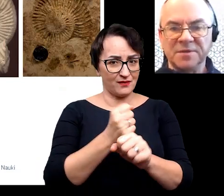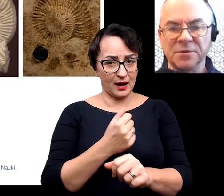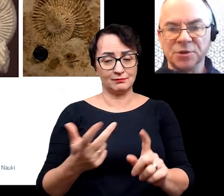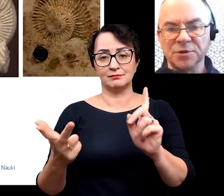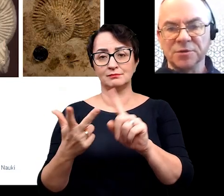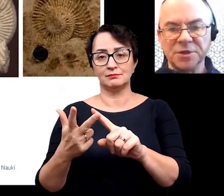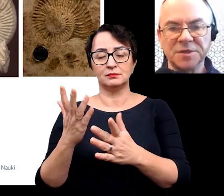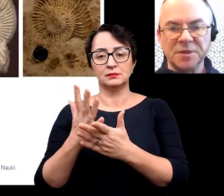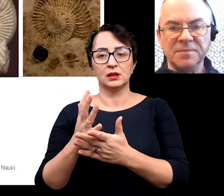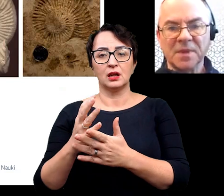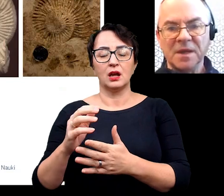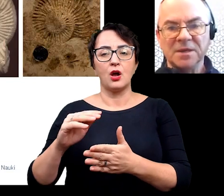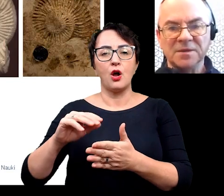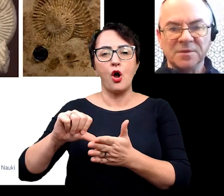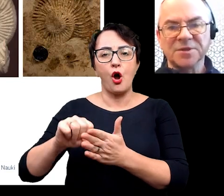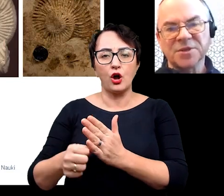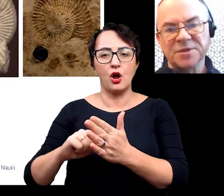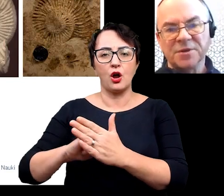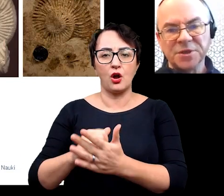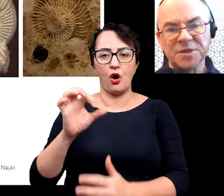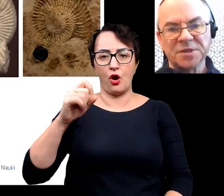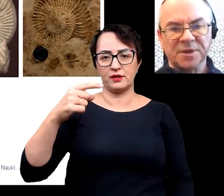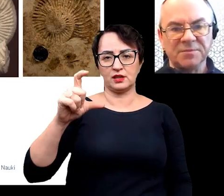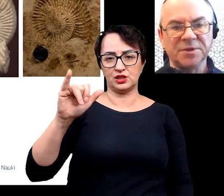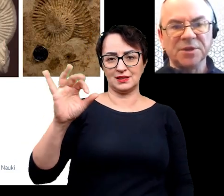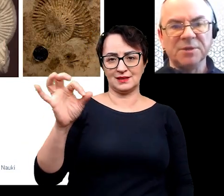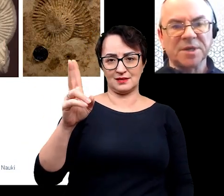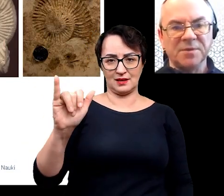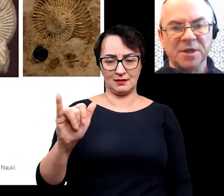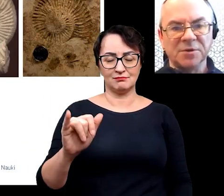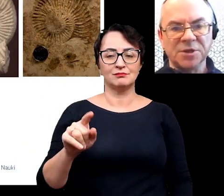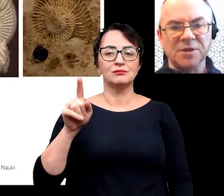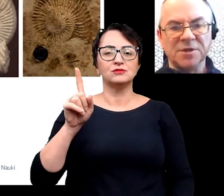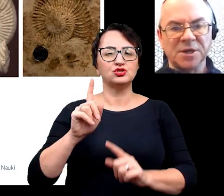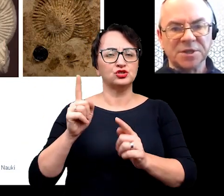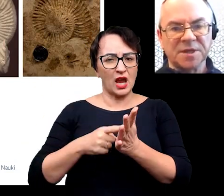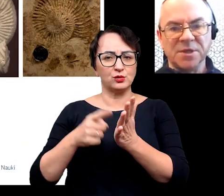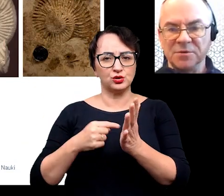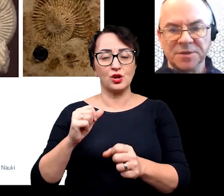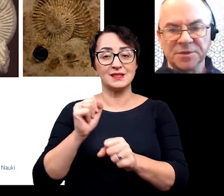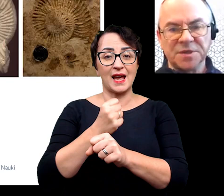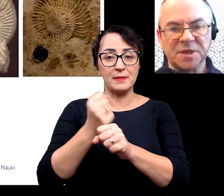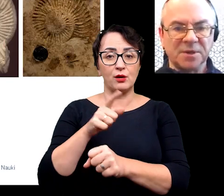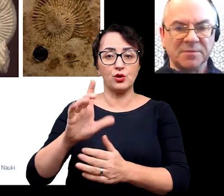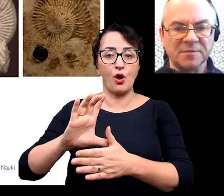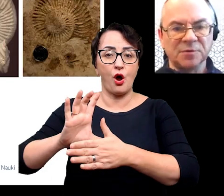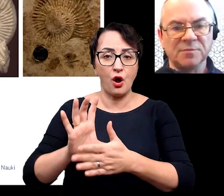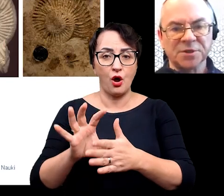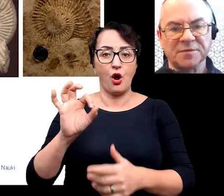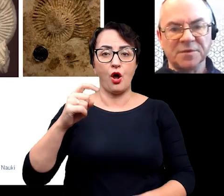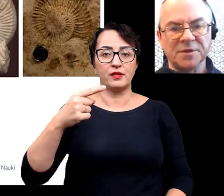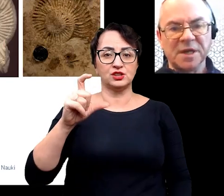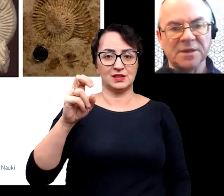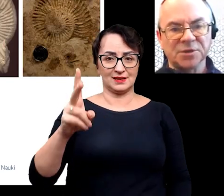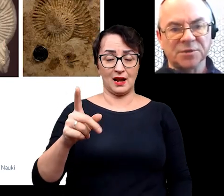i tak zwane ośródki odciski. No bardzo często odciski są takim synonimem skamieniałości, ale nie każda skamieniałość jest z odciskiem. Ja tam